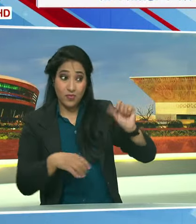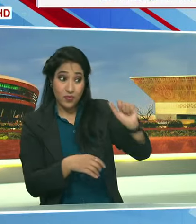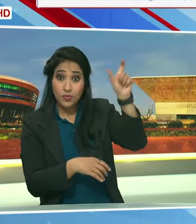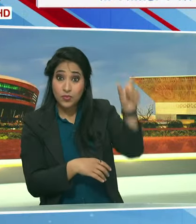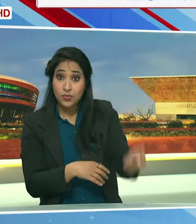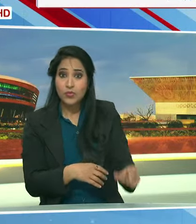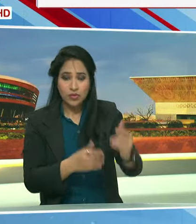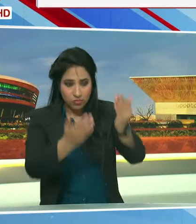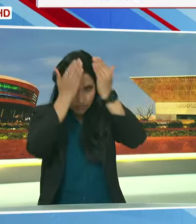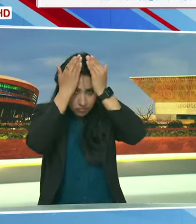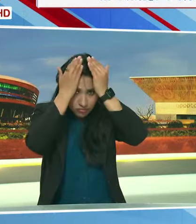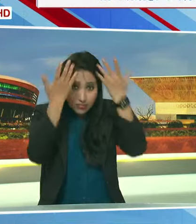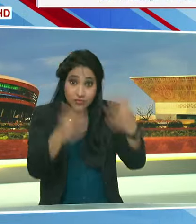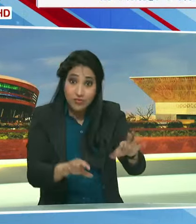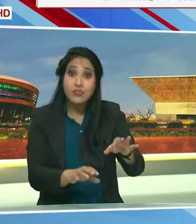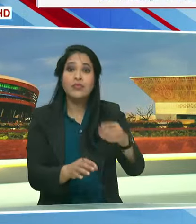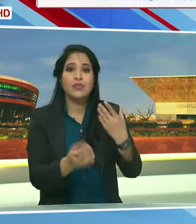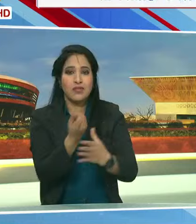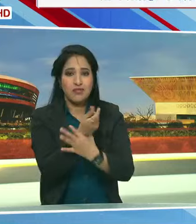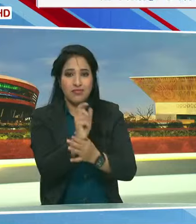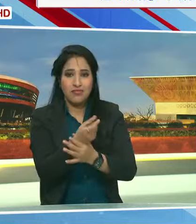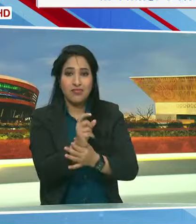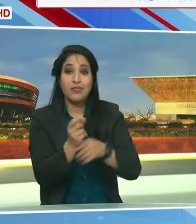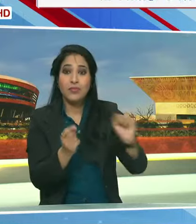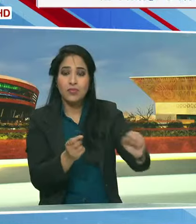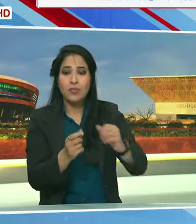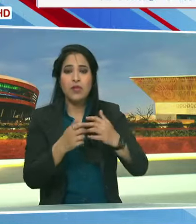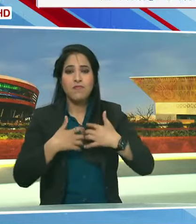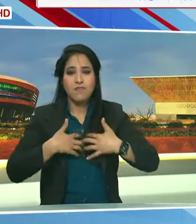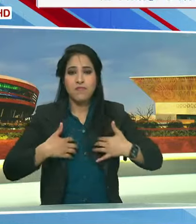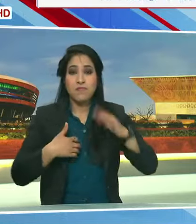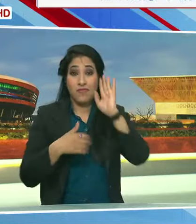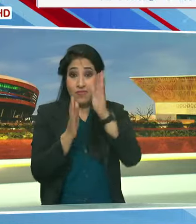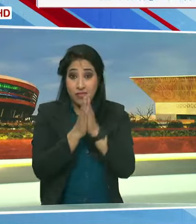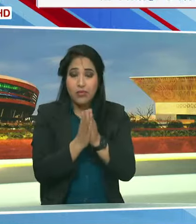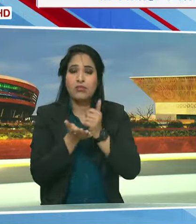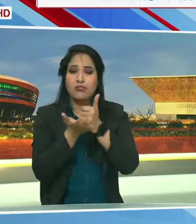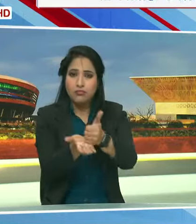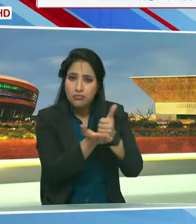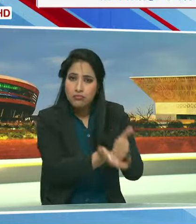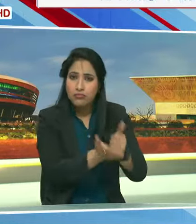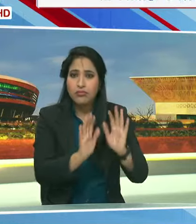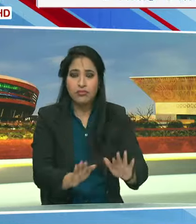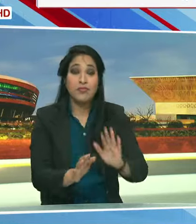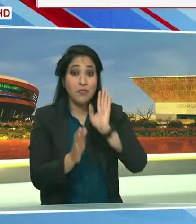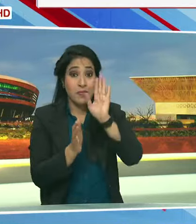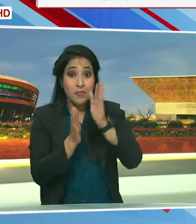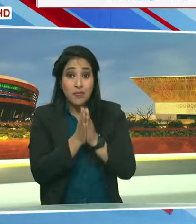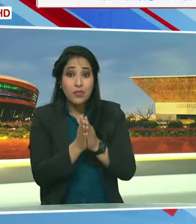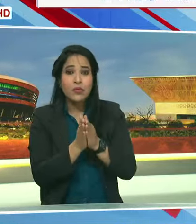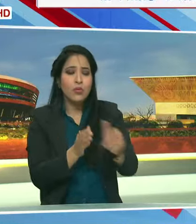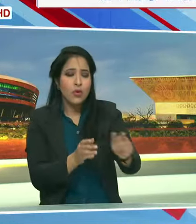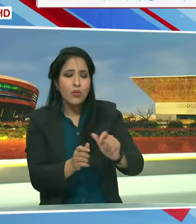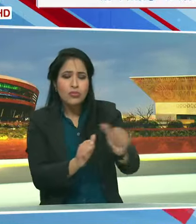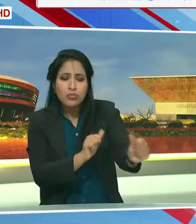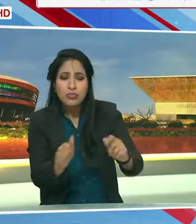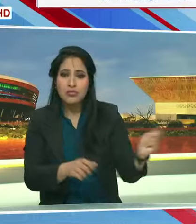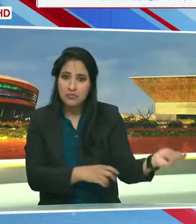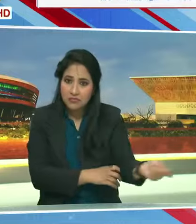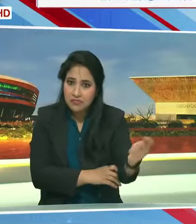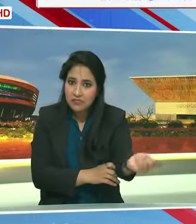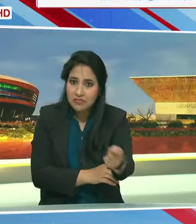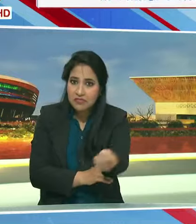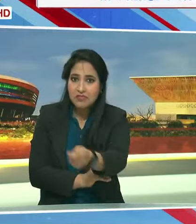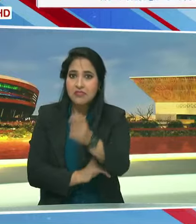के बाद कंगना रानोट ने हनुमान मंदिर में अपनी सेवा भी दी उन्होंने मंदिर के कोने कोने में जाडू